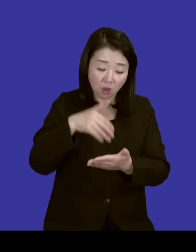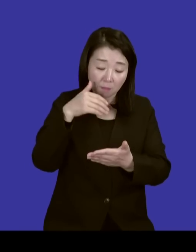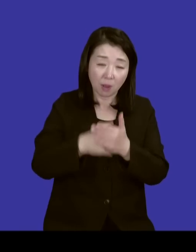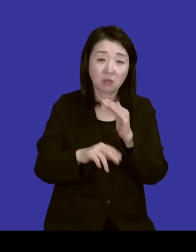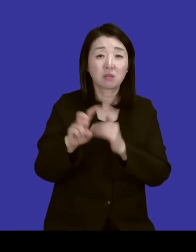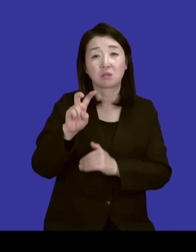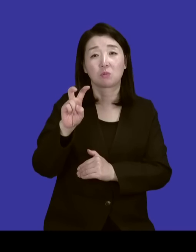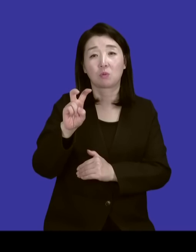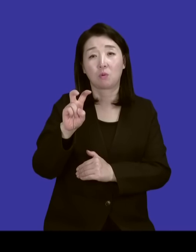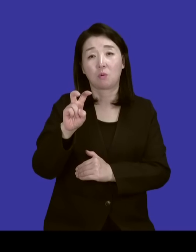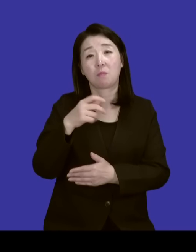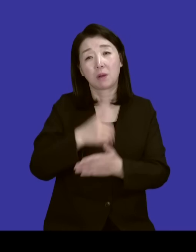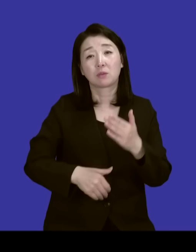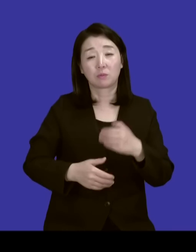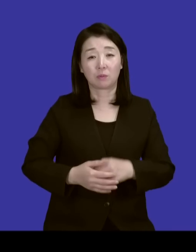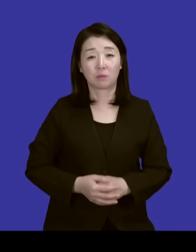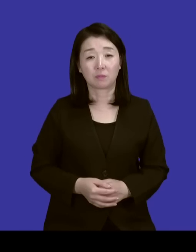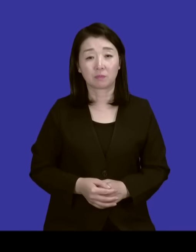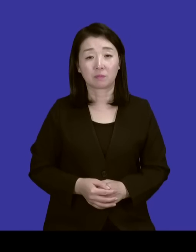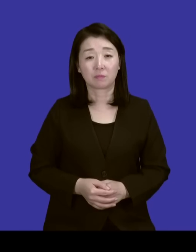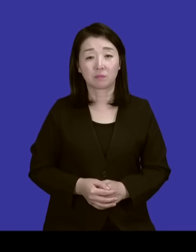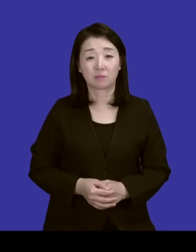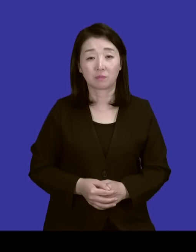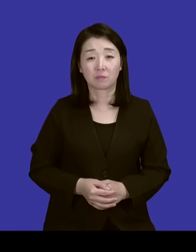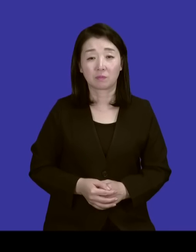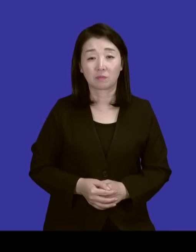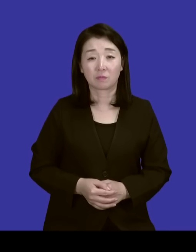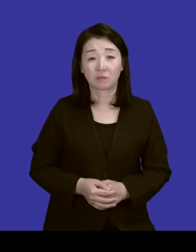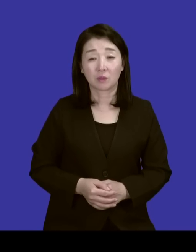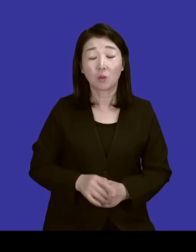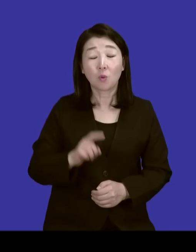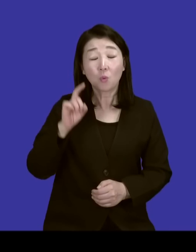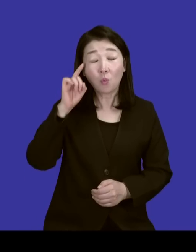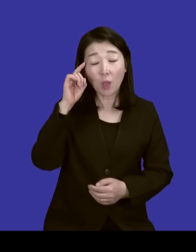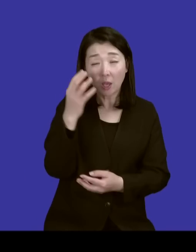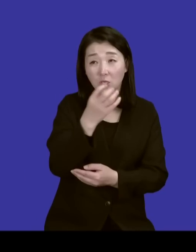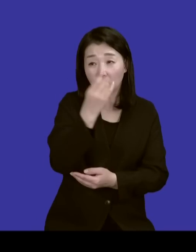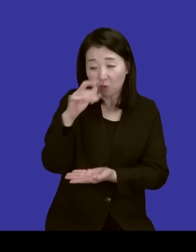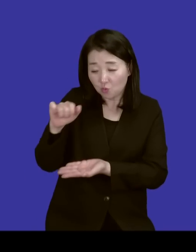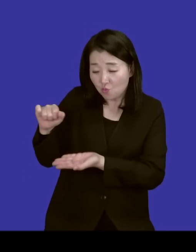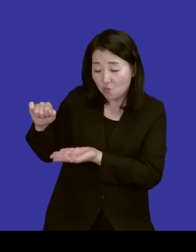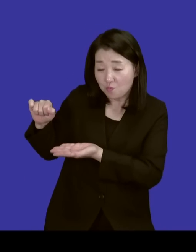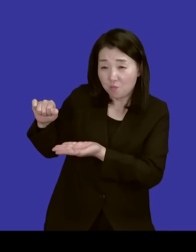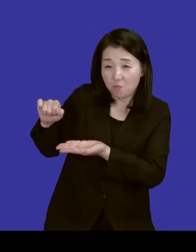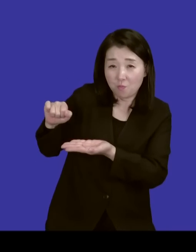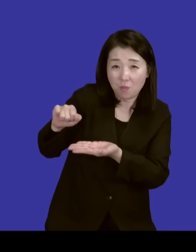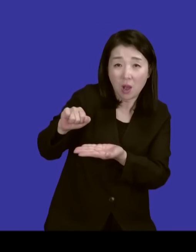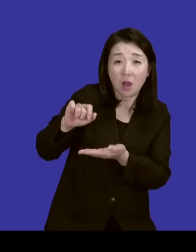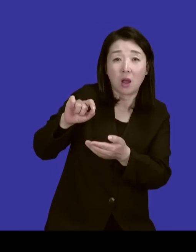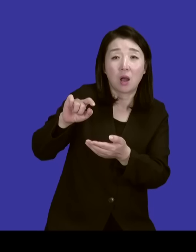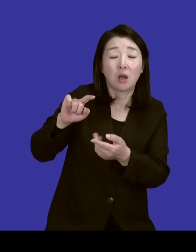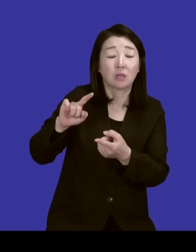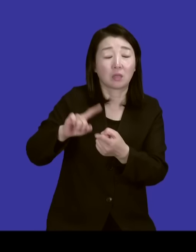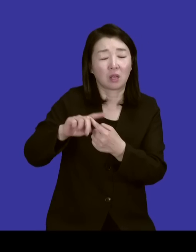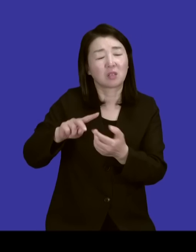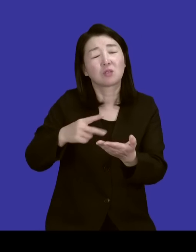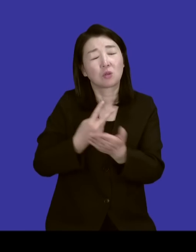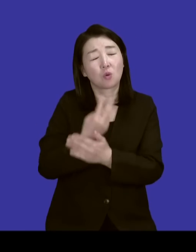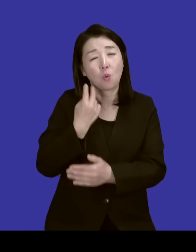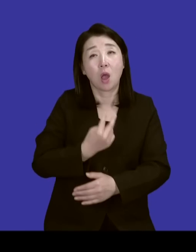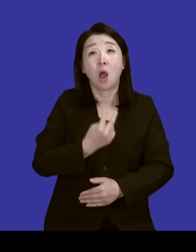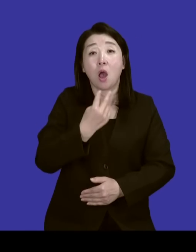이제 보충역 가서 또 이렇게 신문지 들고 이렇게 움직일 때 그냥 쓰러지는 거예요. 숨이 안 쉬어져가지고